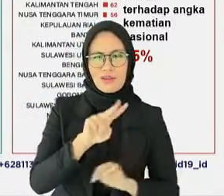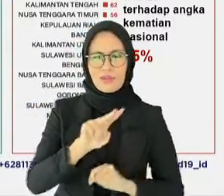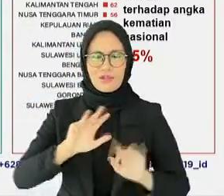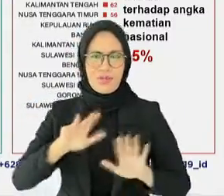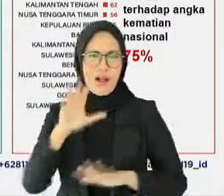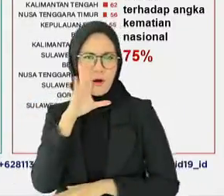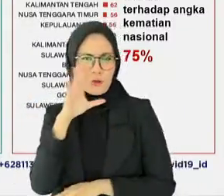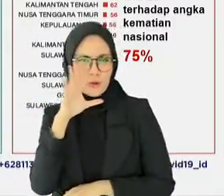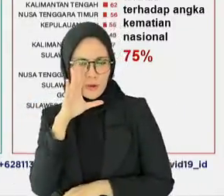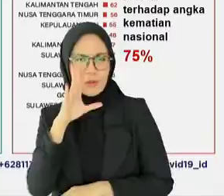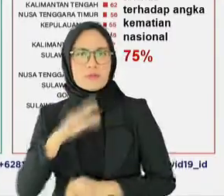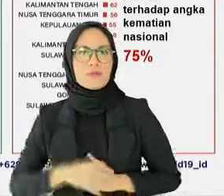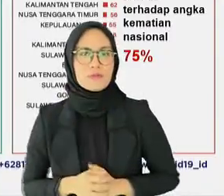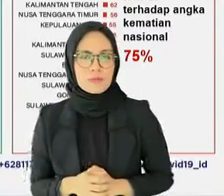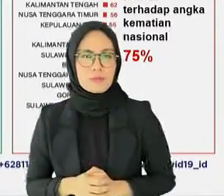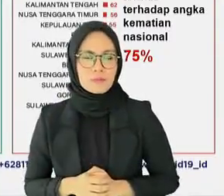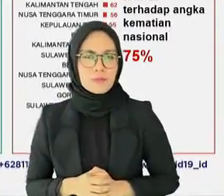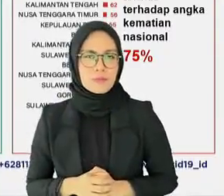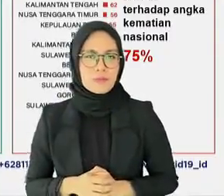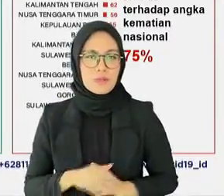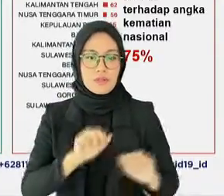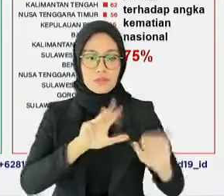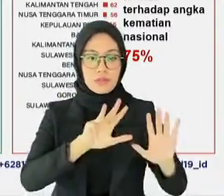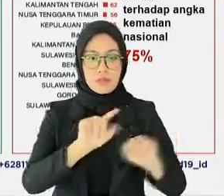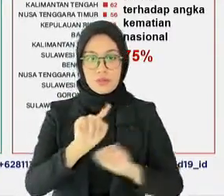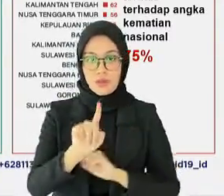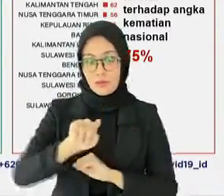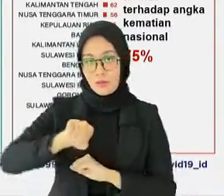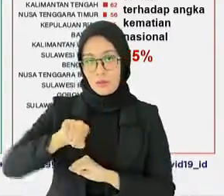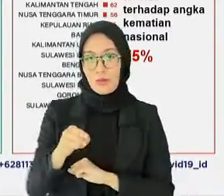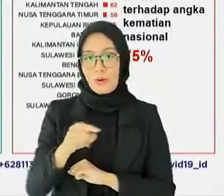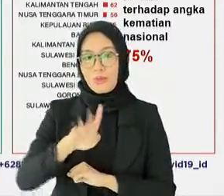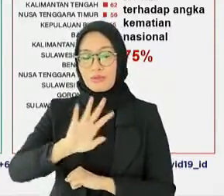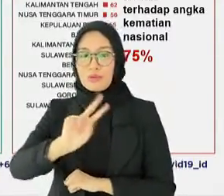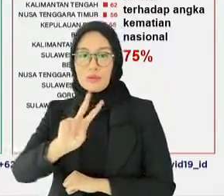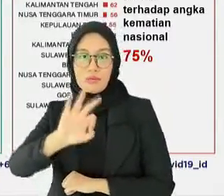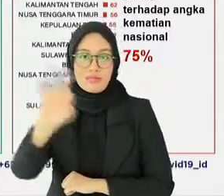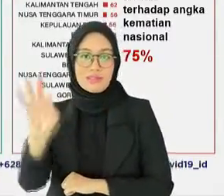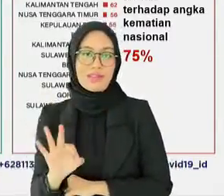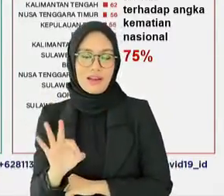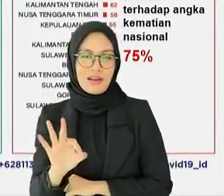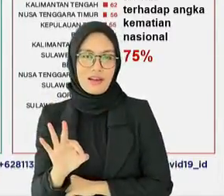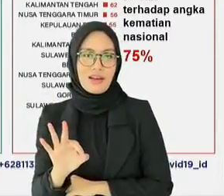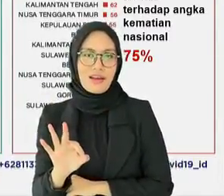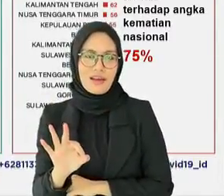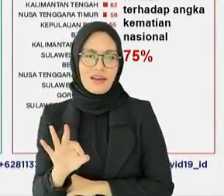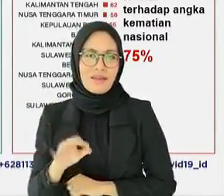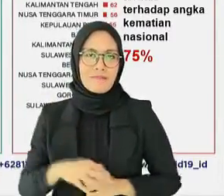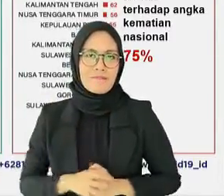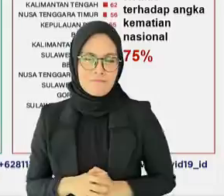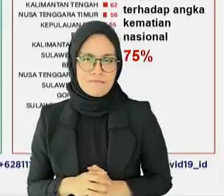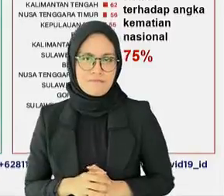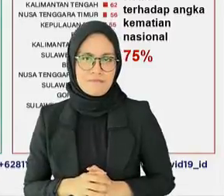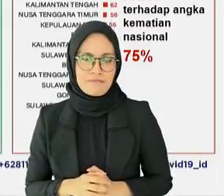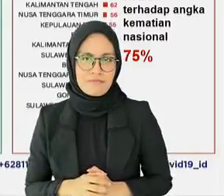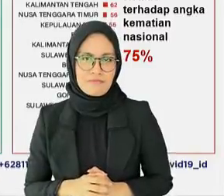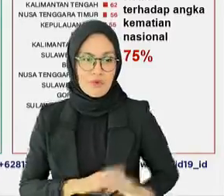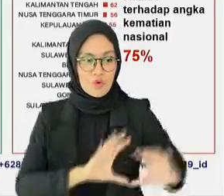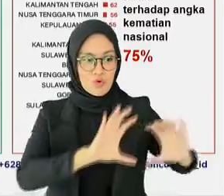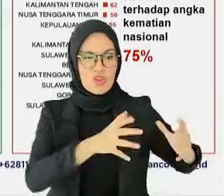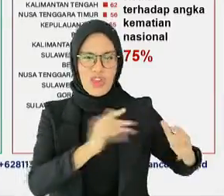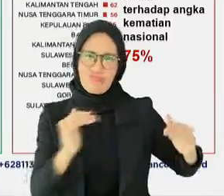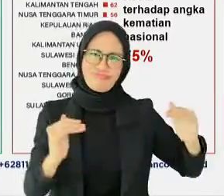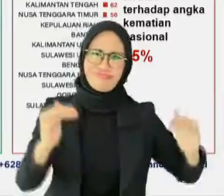Agustus berada pada 91,42 persen, lebih tinggi dibanding dunia